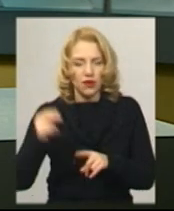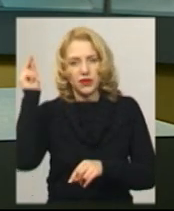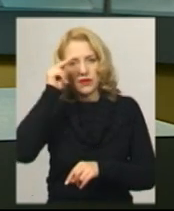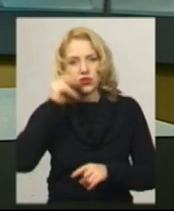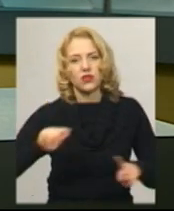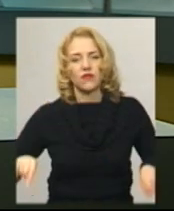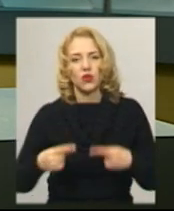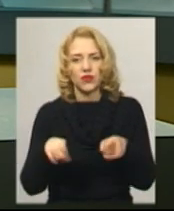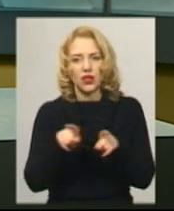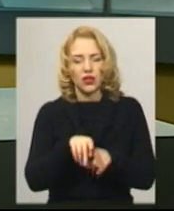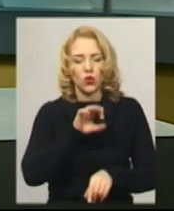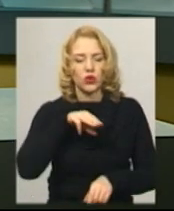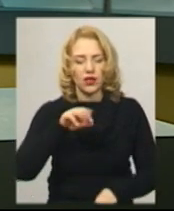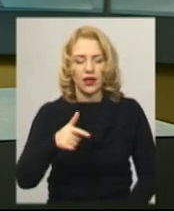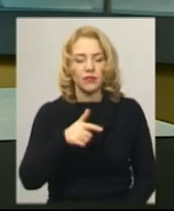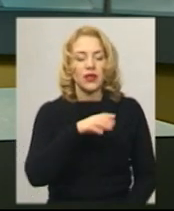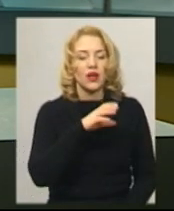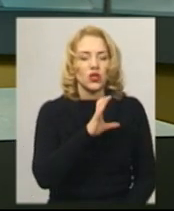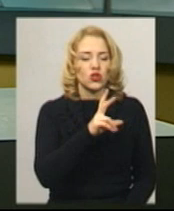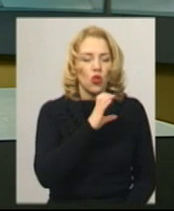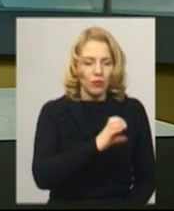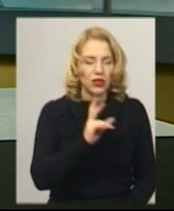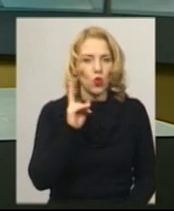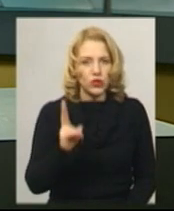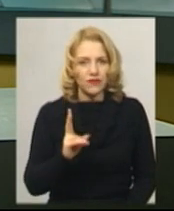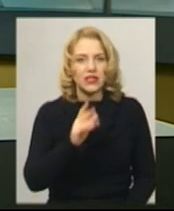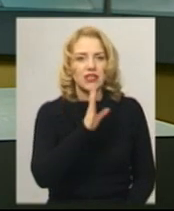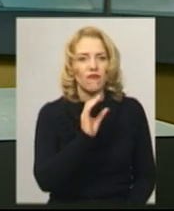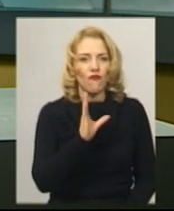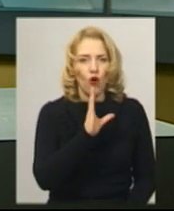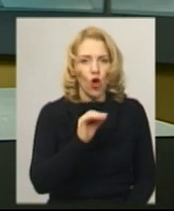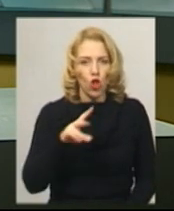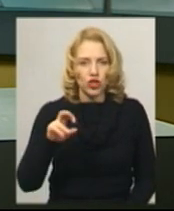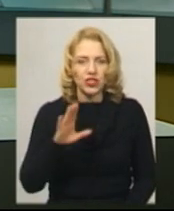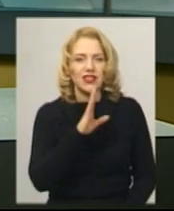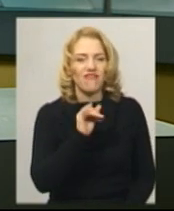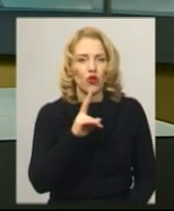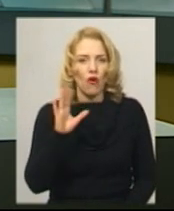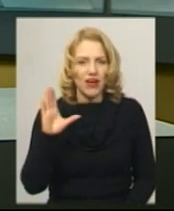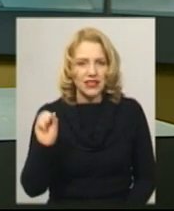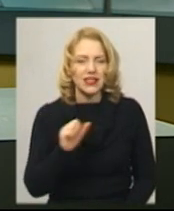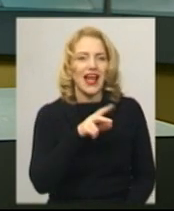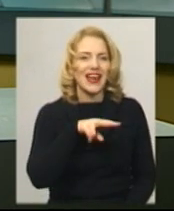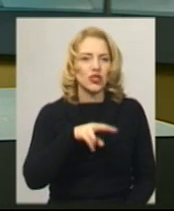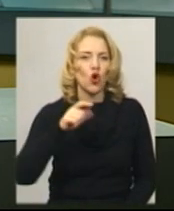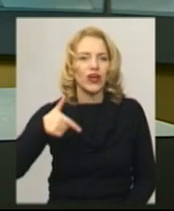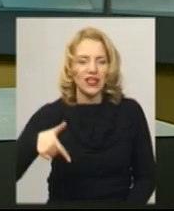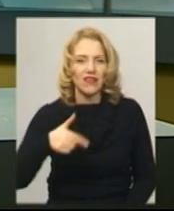відновлено у таких ОТГ – Слобідко-Кольчаєвецький, Волочийський, Війтовецький, Лісогринівецький,